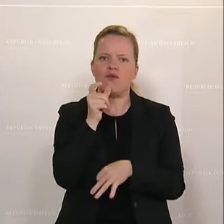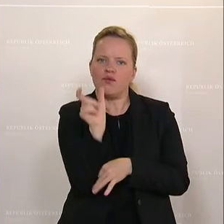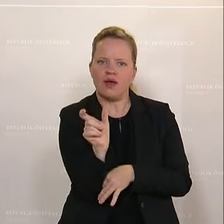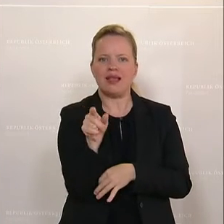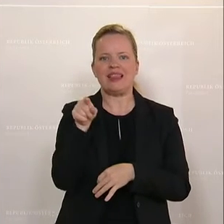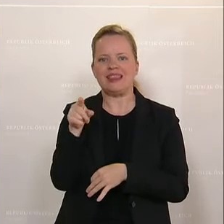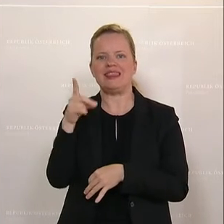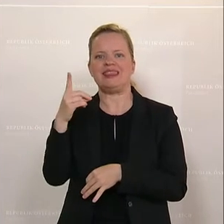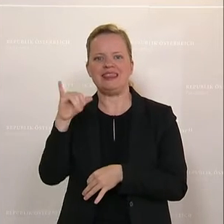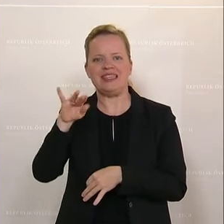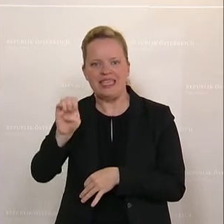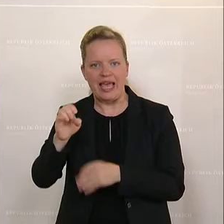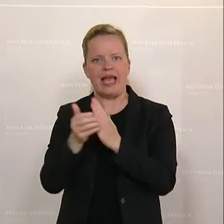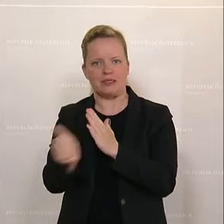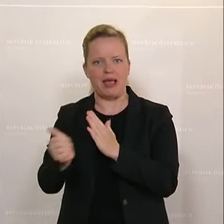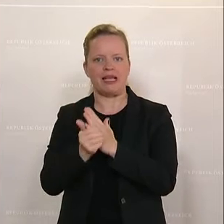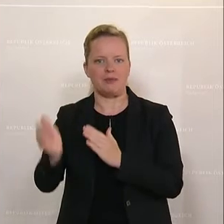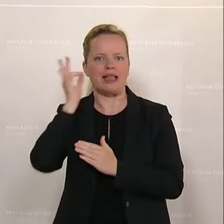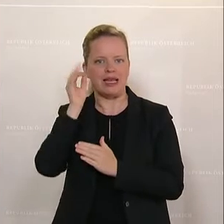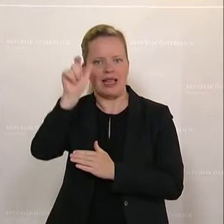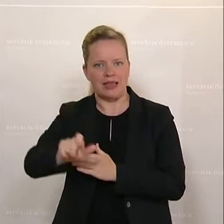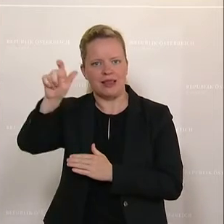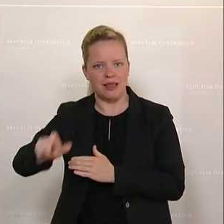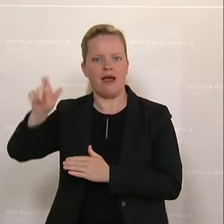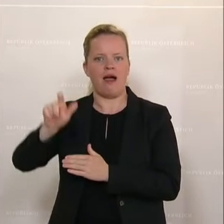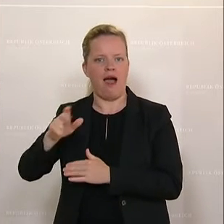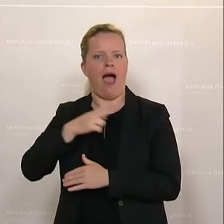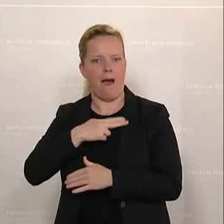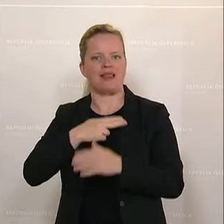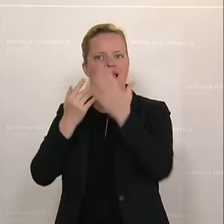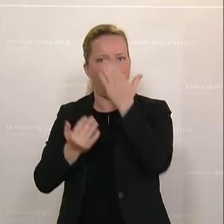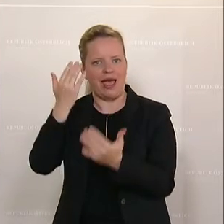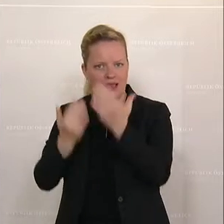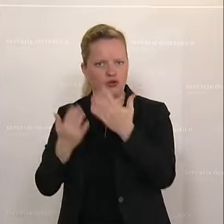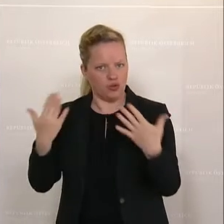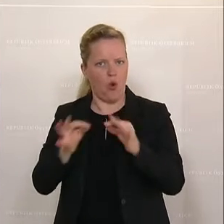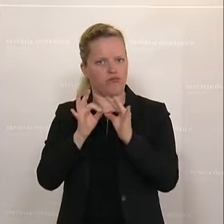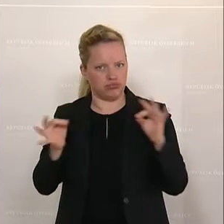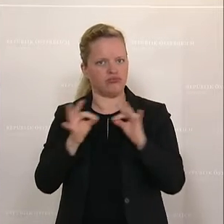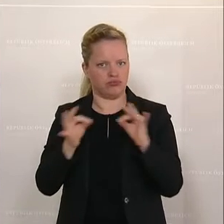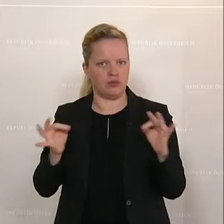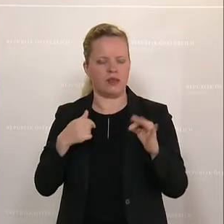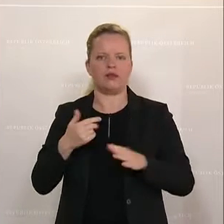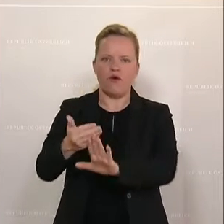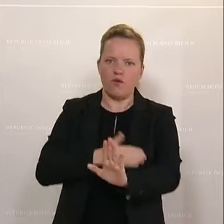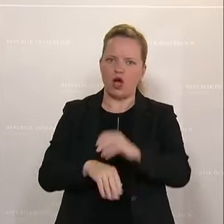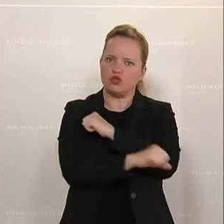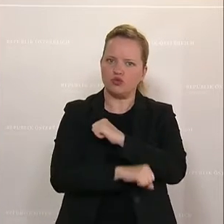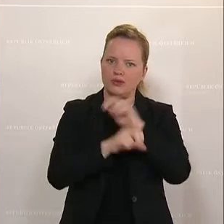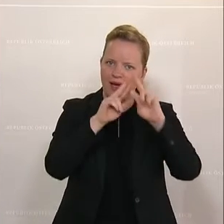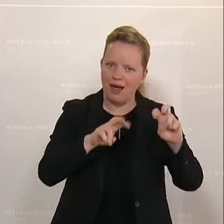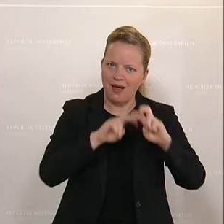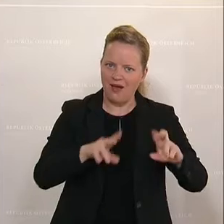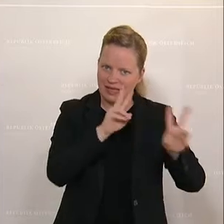Expertinnen und Experten der Wirtschaftskammer haben errechnet in einer Studie, das, was ich vorhin zitiert habe.